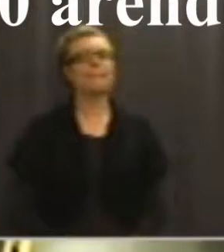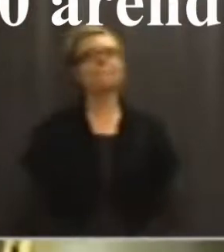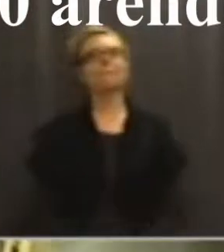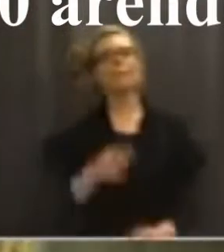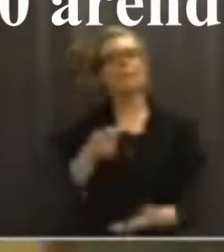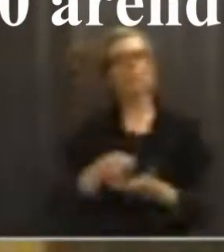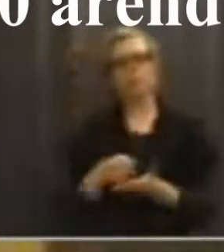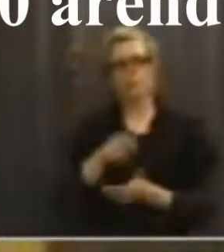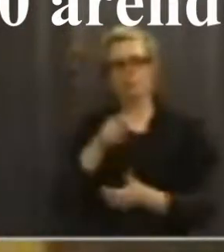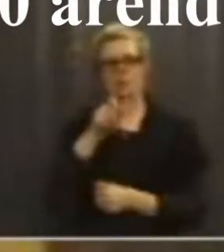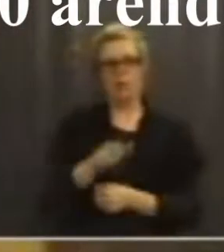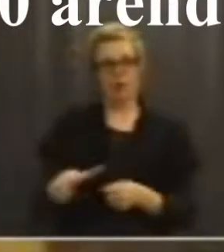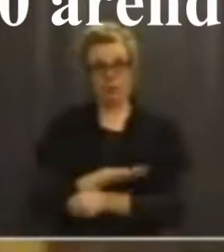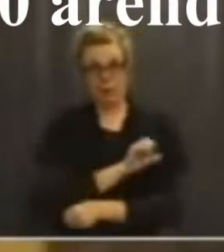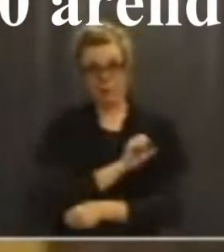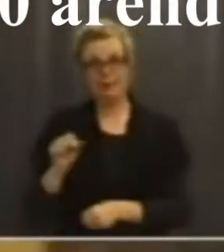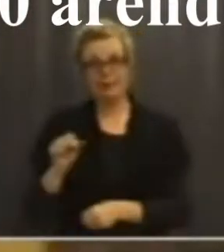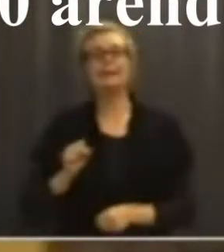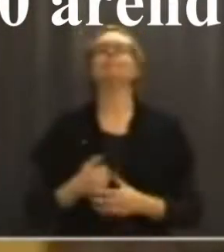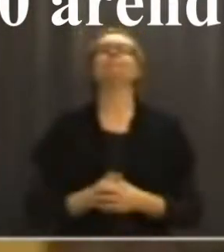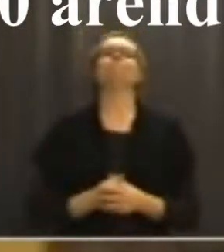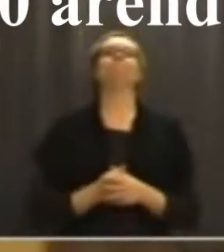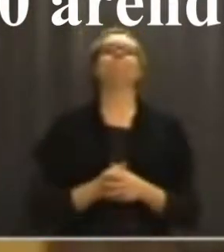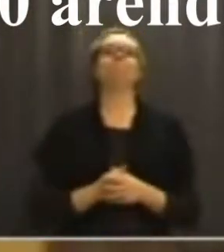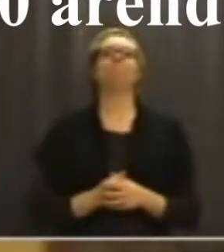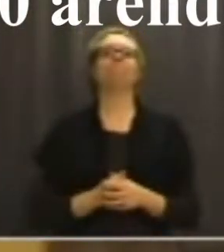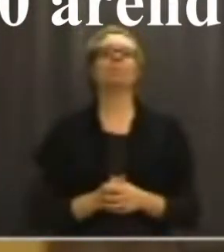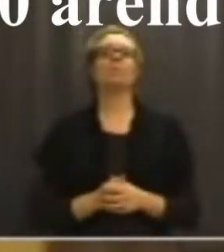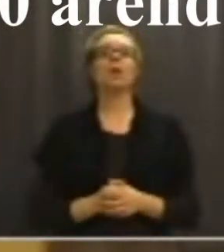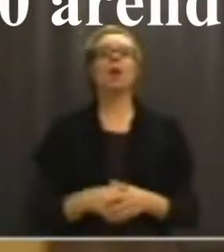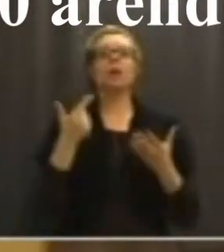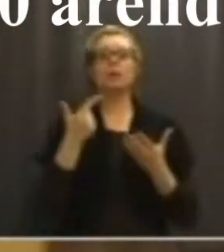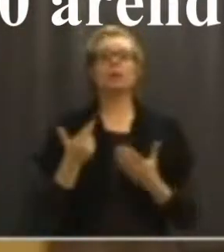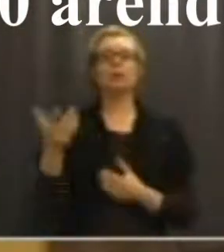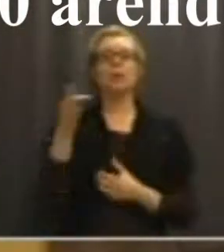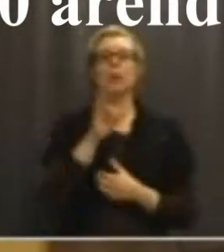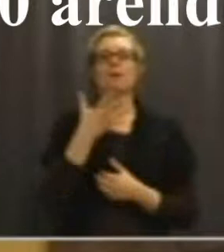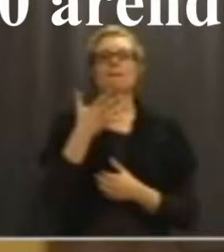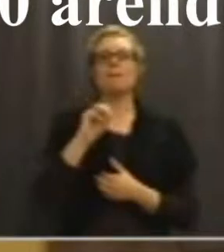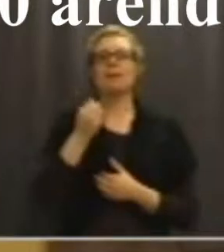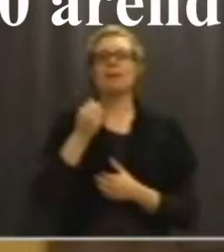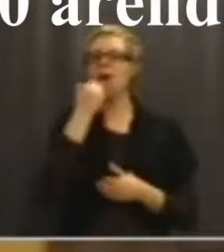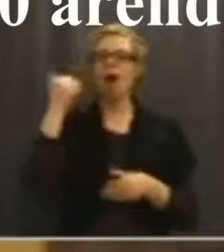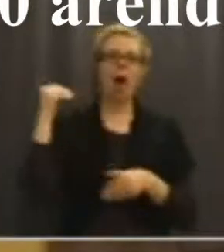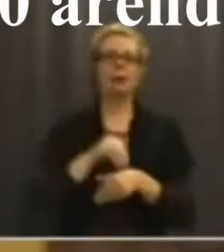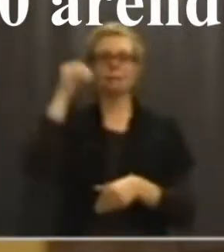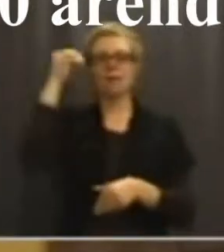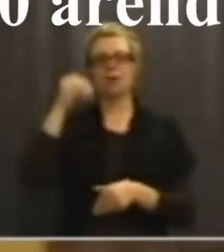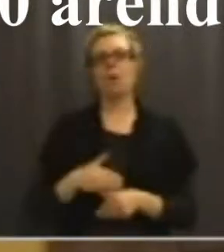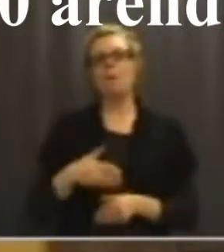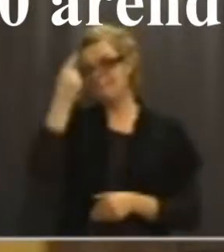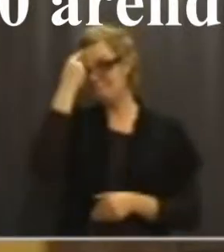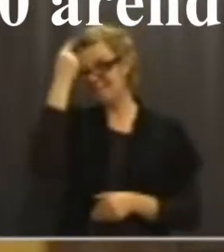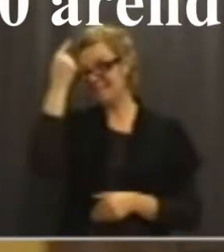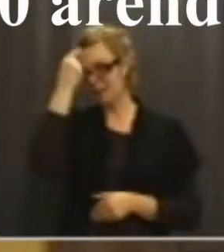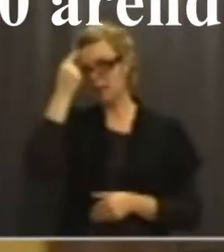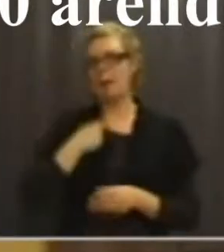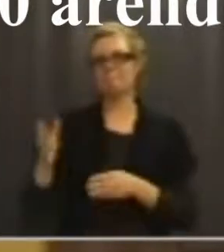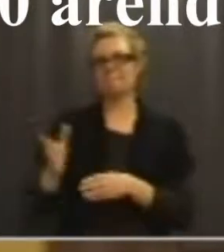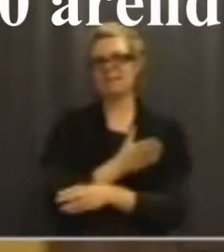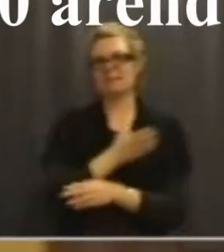Ordförande, fullmäktige, 759 anmälningar om misstanke om